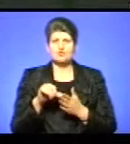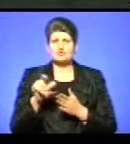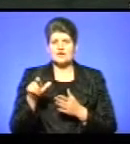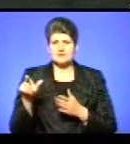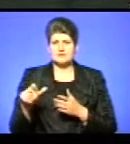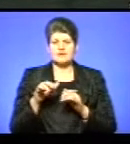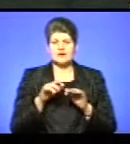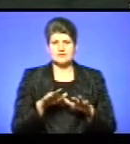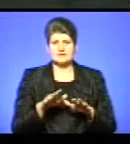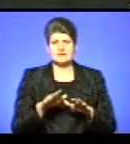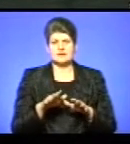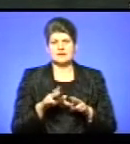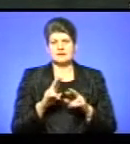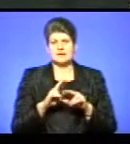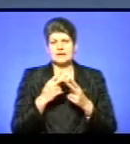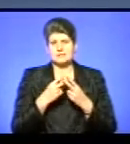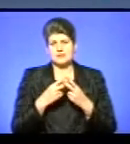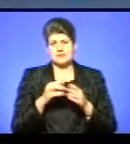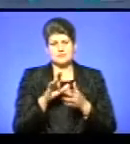акції проваджень не складали.